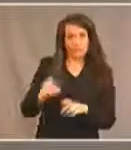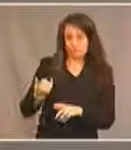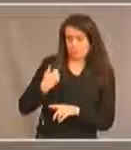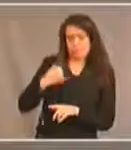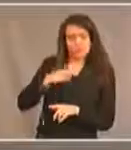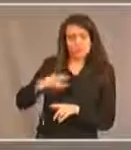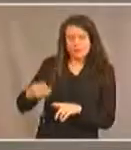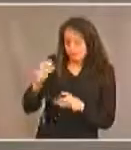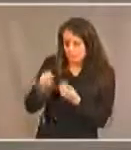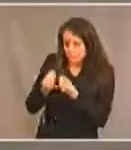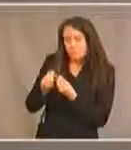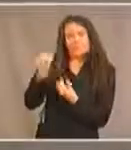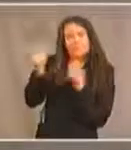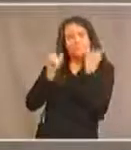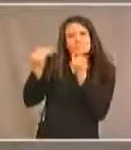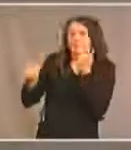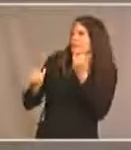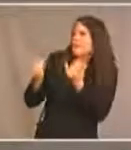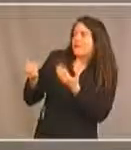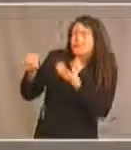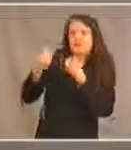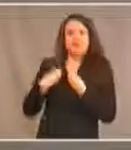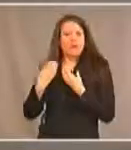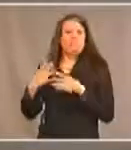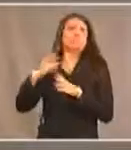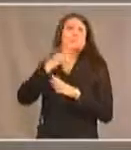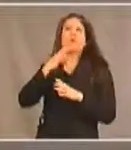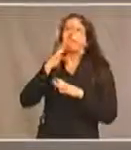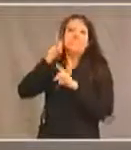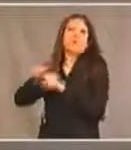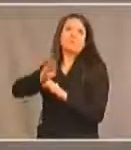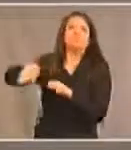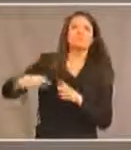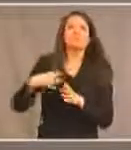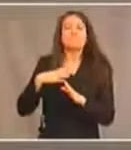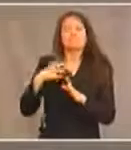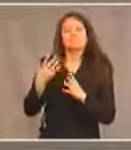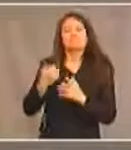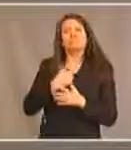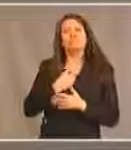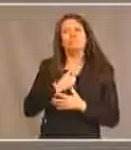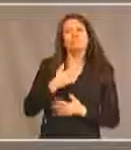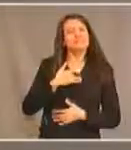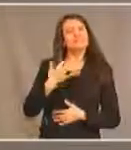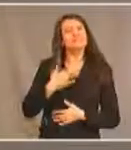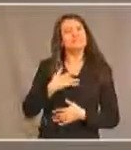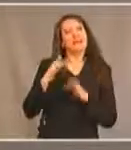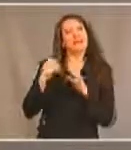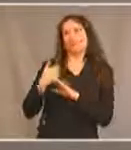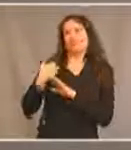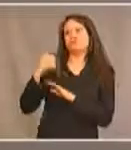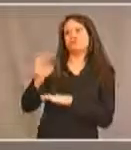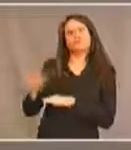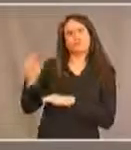des handicaps. Je ne veux pas parler en leur nom, mais je pense que ces jeunes